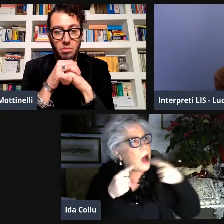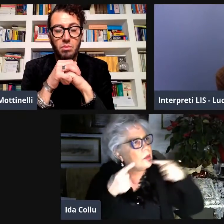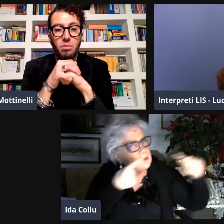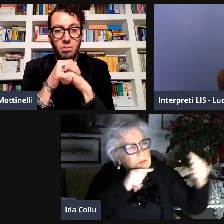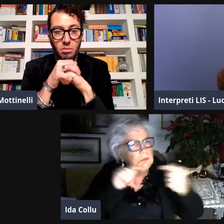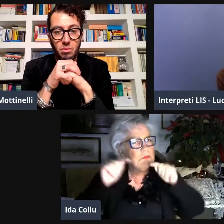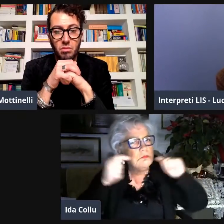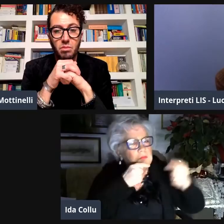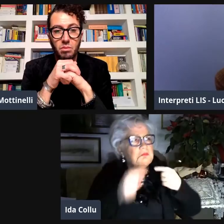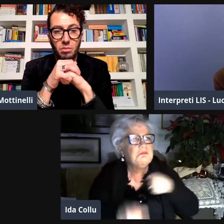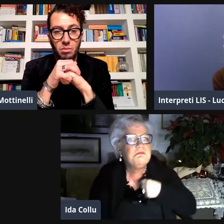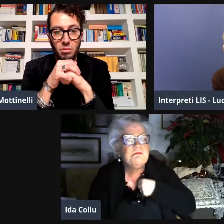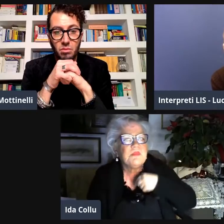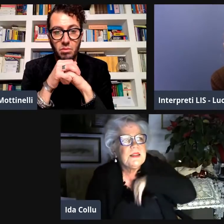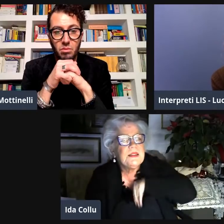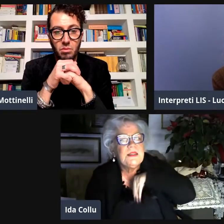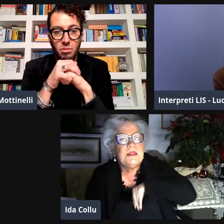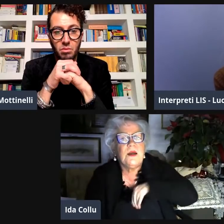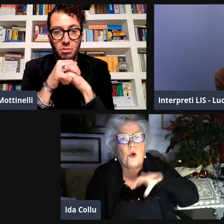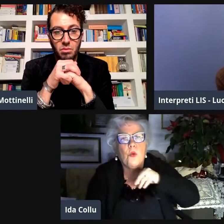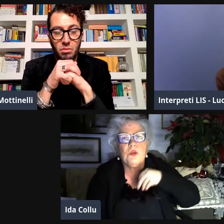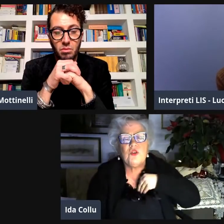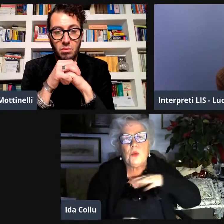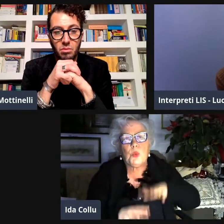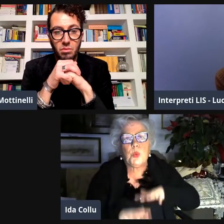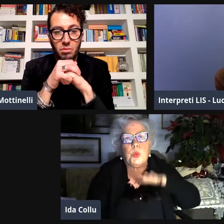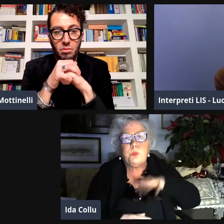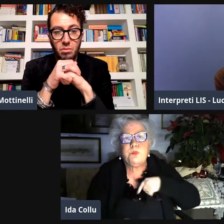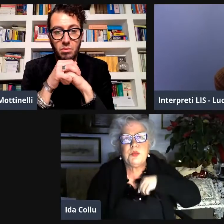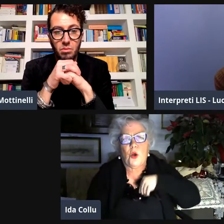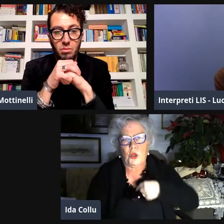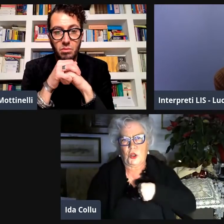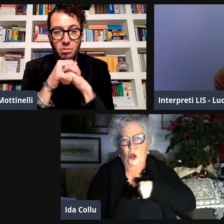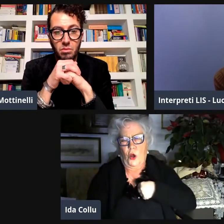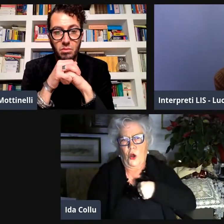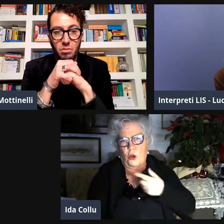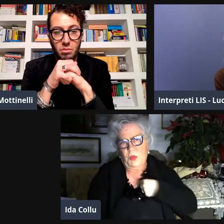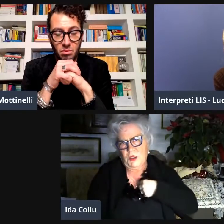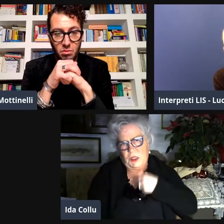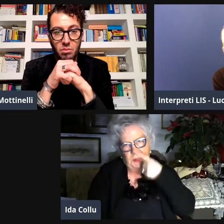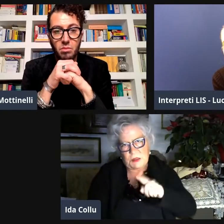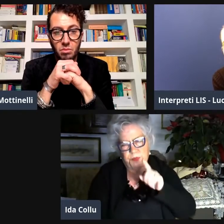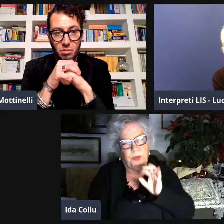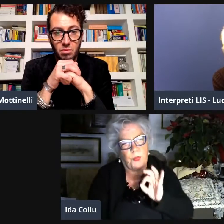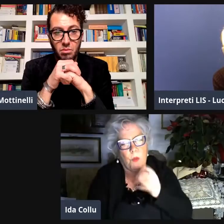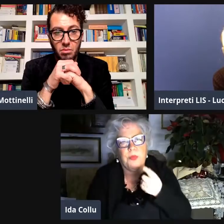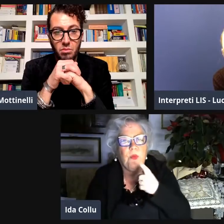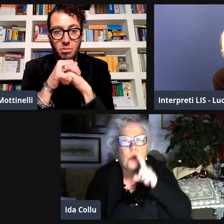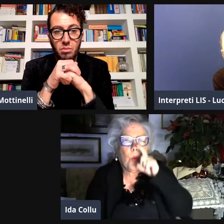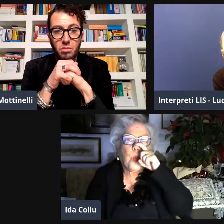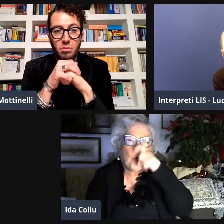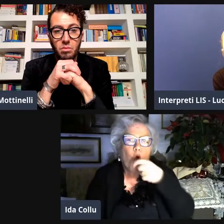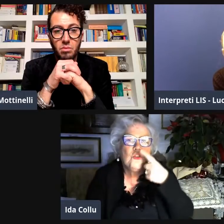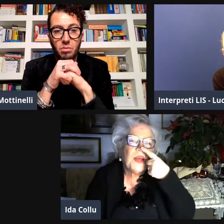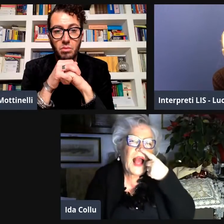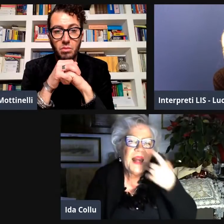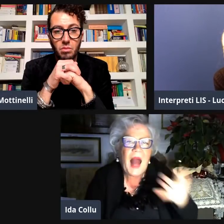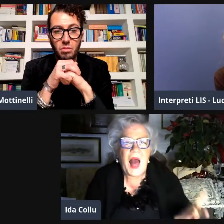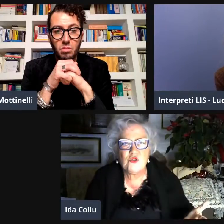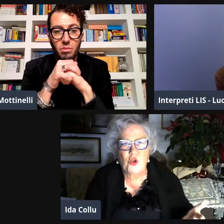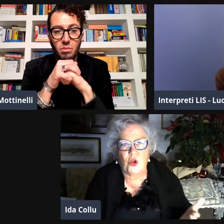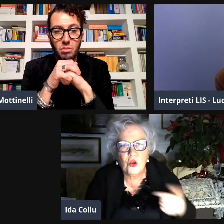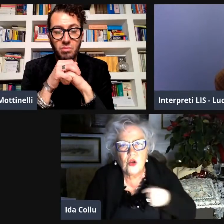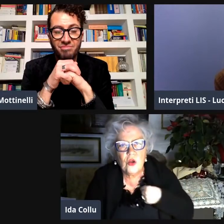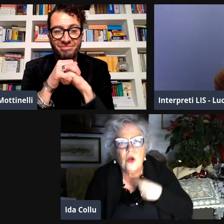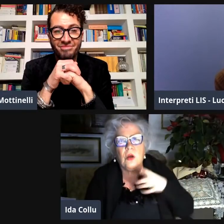con destra e sinistra quindi non si andava d'accordo ma si disquisiva sull'argomento io mi sentivo fortemente in dubbio anche